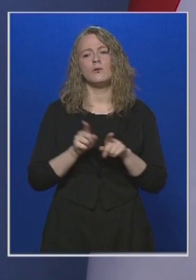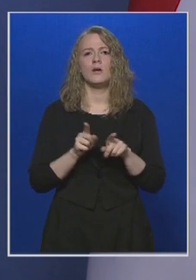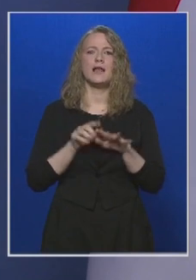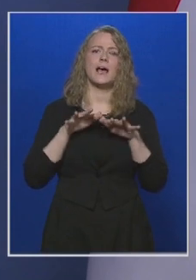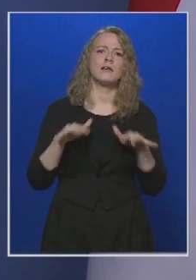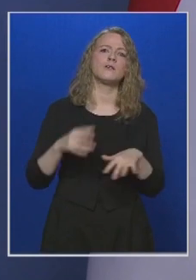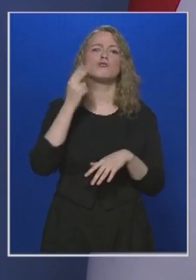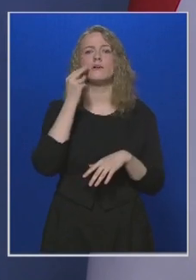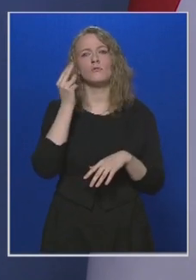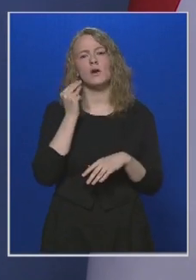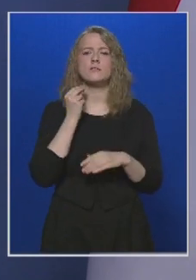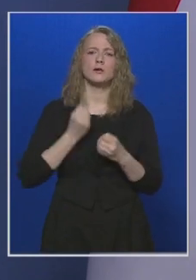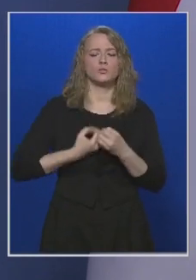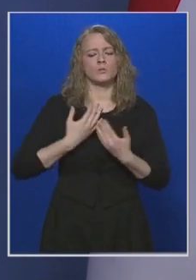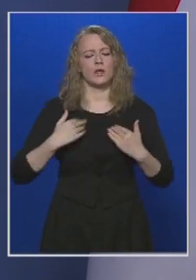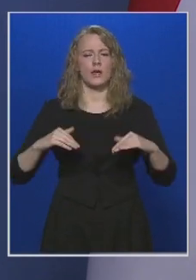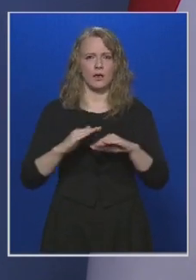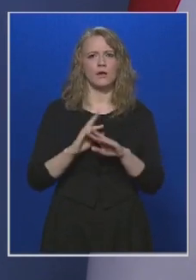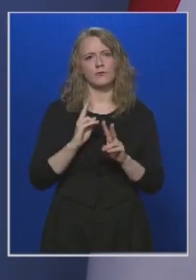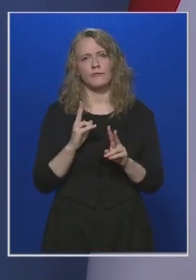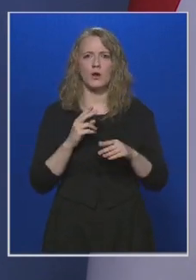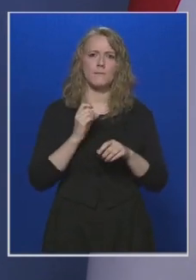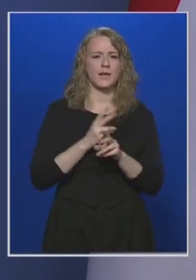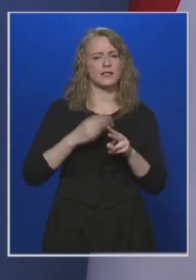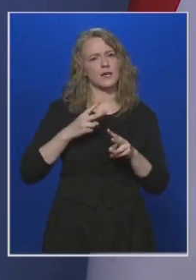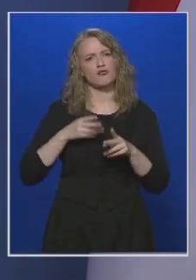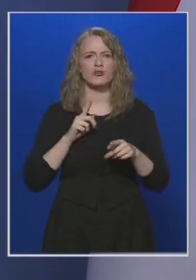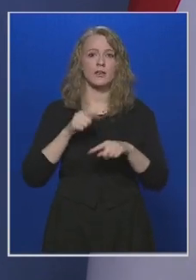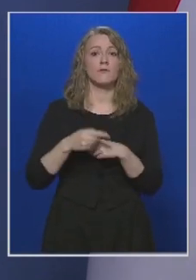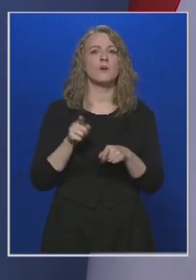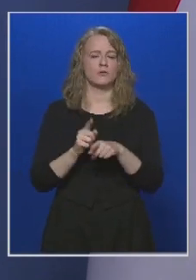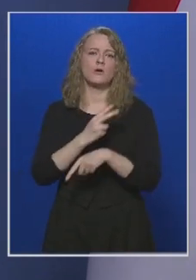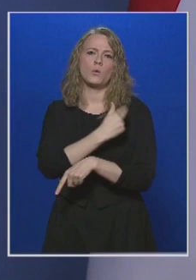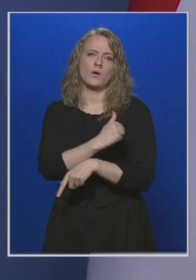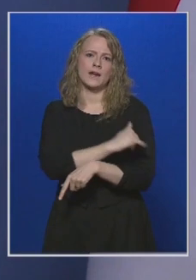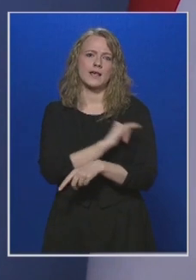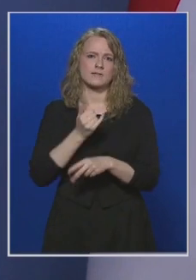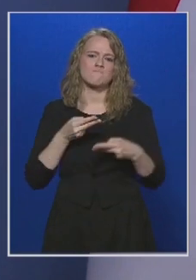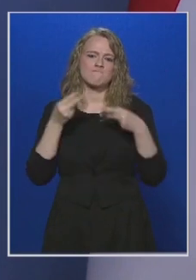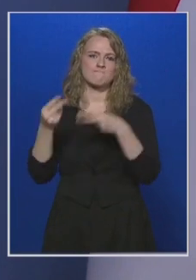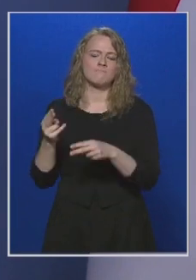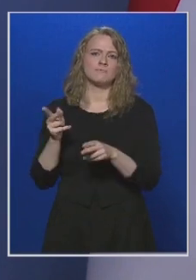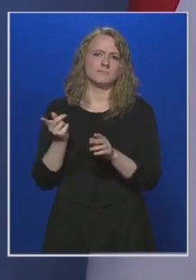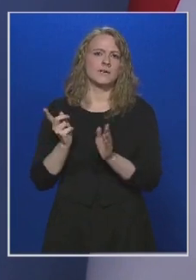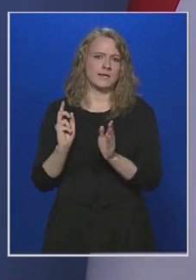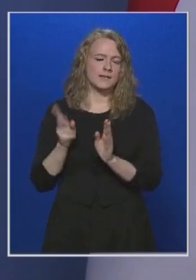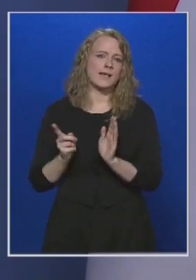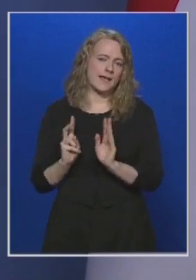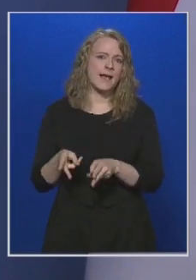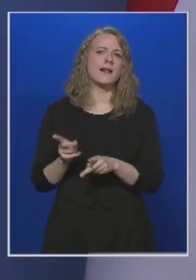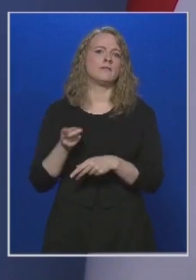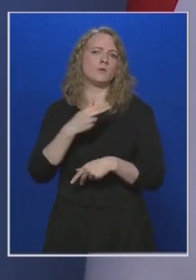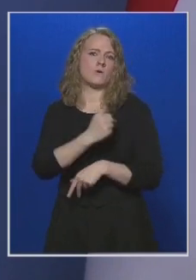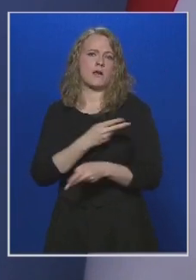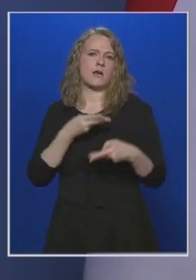influenza tüneteivel vészelik át a betegséget, és vannak a kórházi kezelést is igénylő betegek. Azt tudjuk mondani,